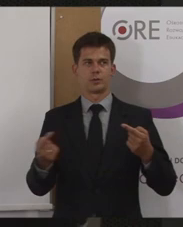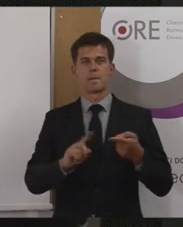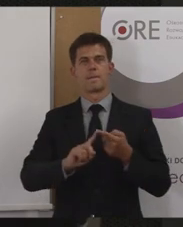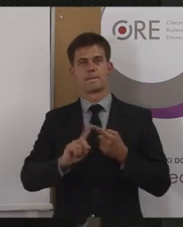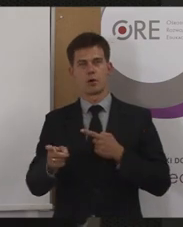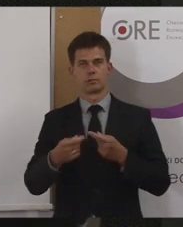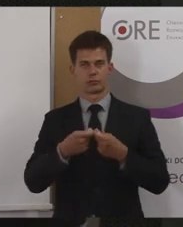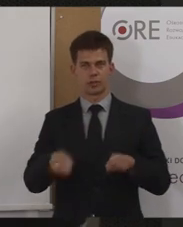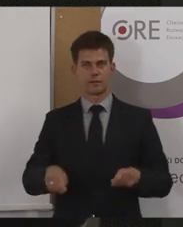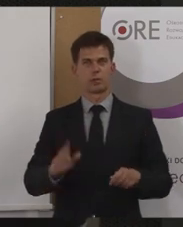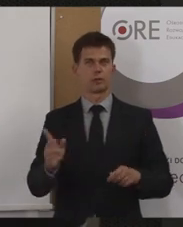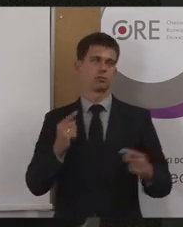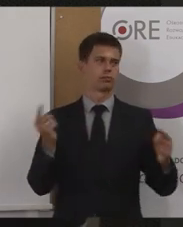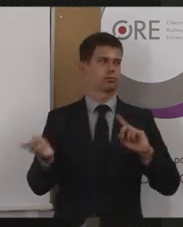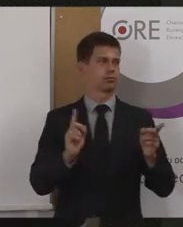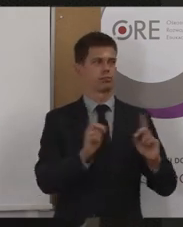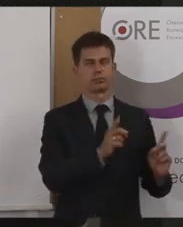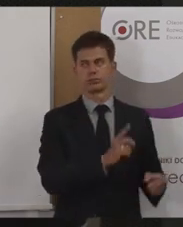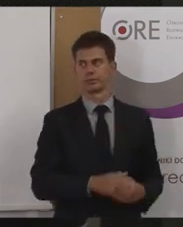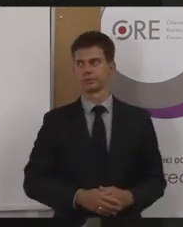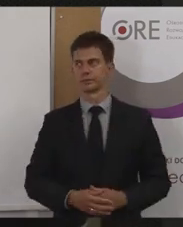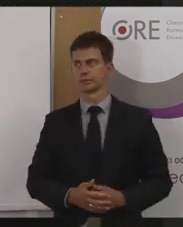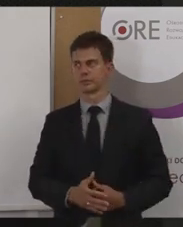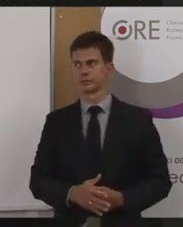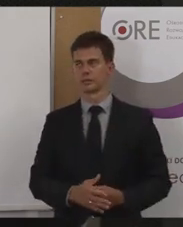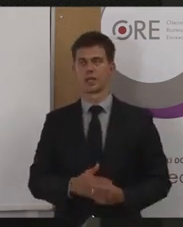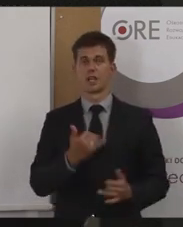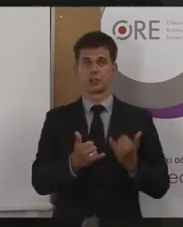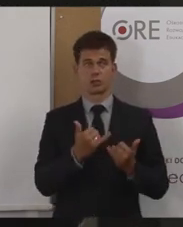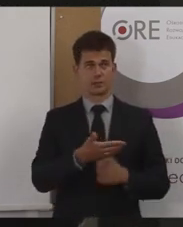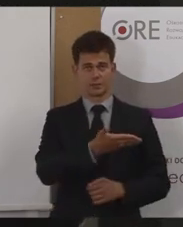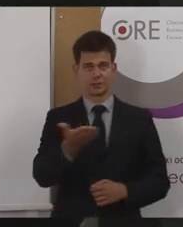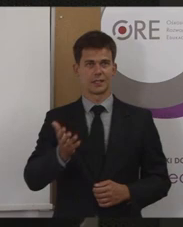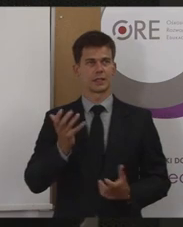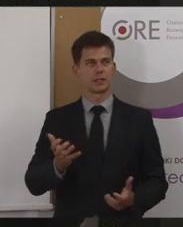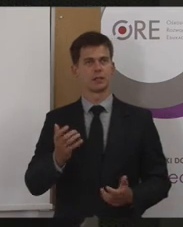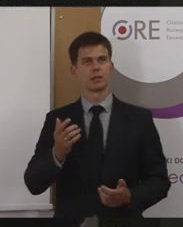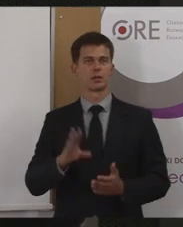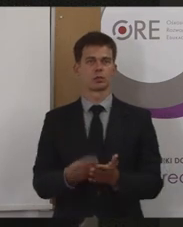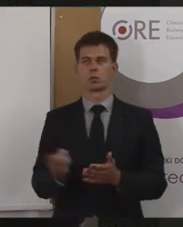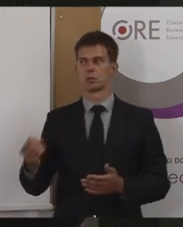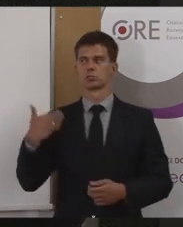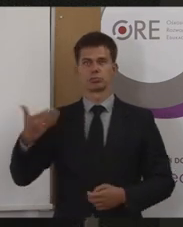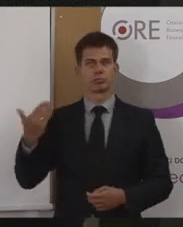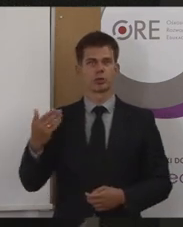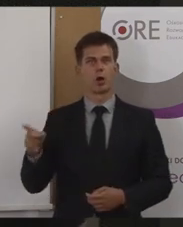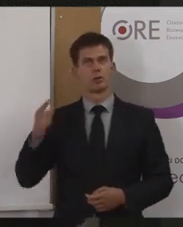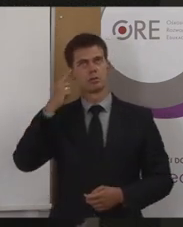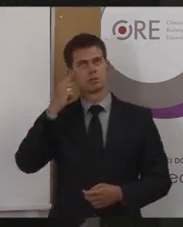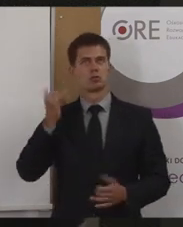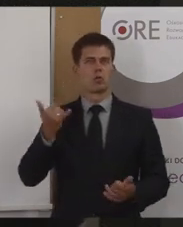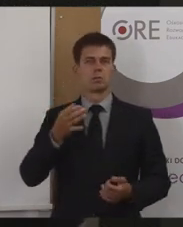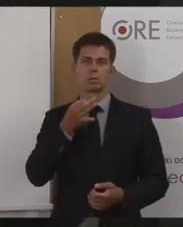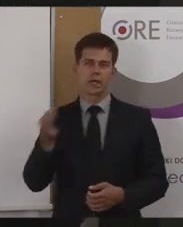przerwie, po tym moim wystąpieniu. Jeżeli Państwu podczas tego mojego wystąpienia nasunają się